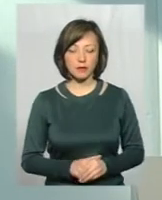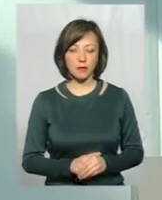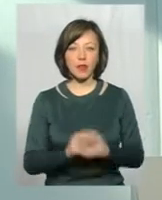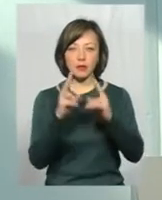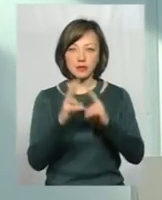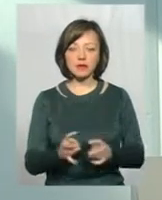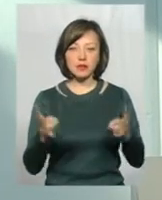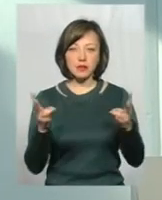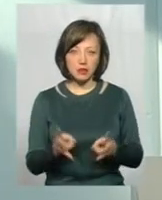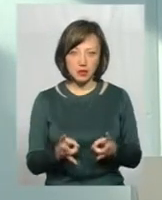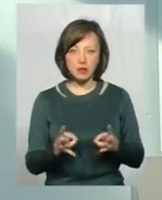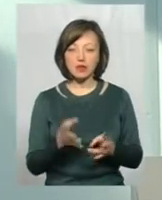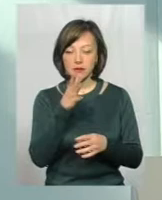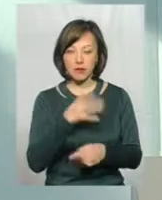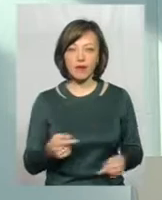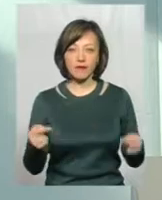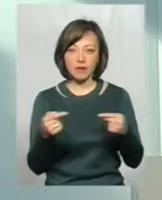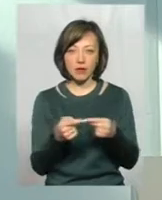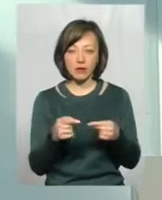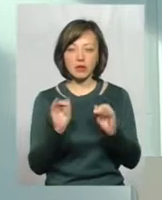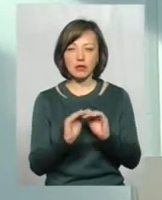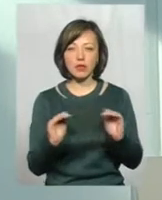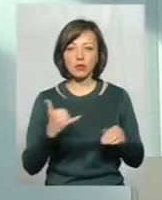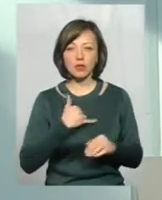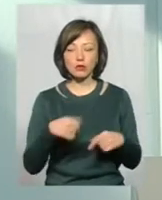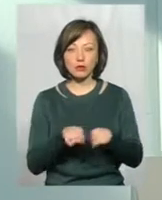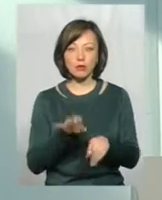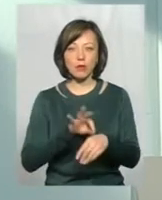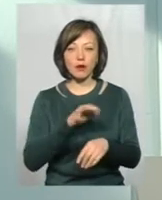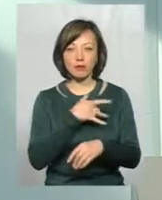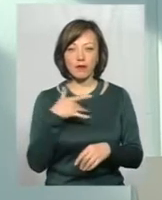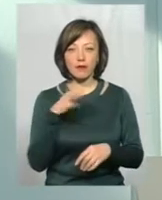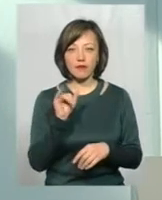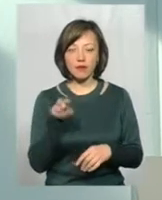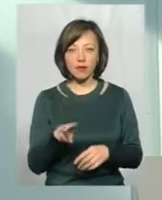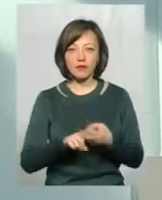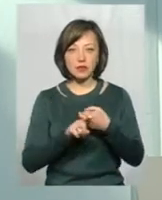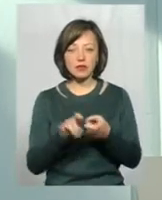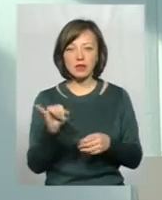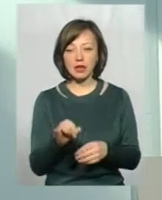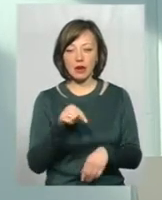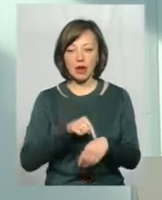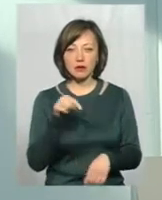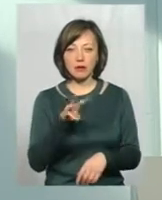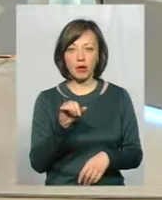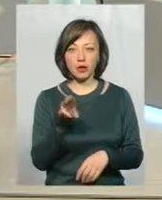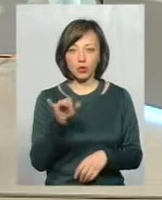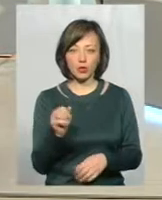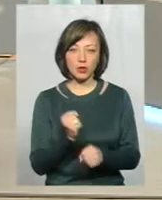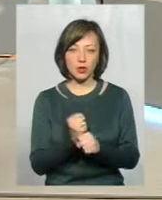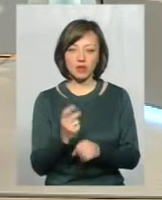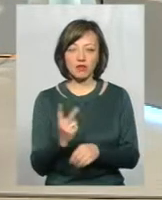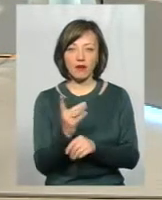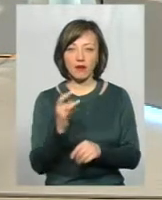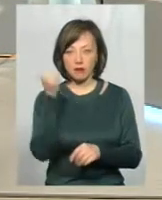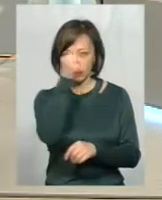обслідуватися. Їм треба своєчасно. В частності, діти у нас теж болеють туберкулезом вилінфекцією. І реакція манту, в частності, їм треба робити два